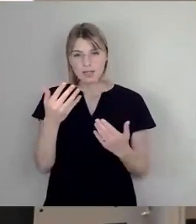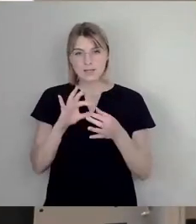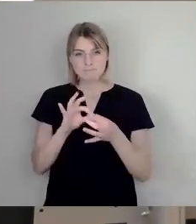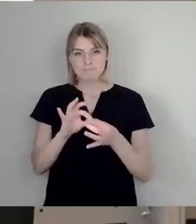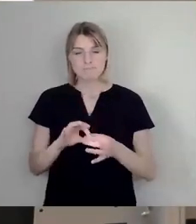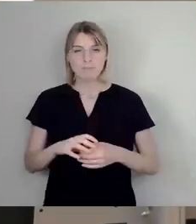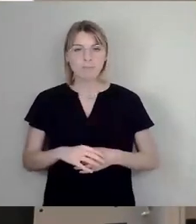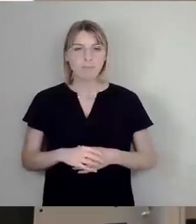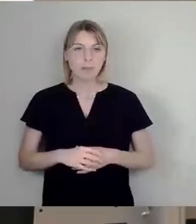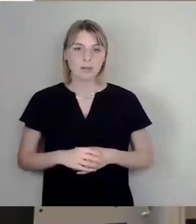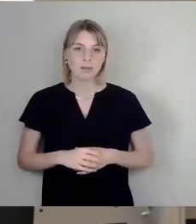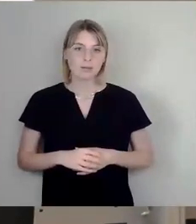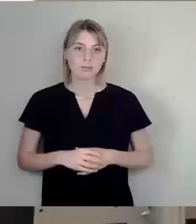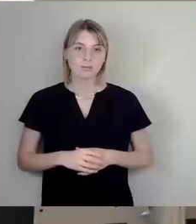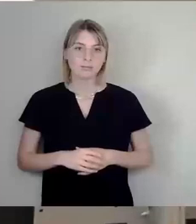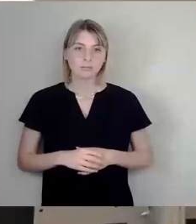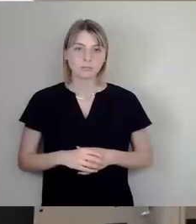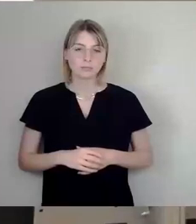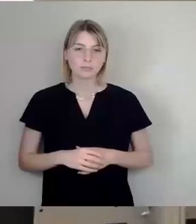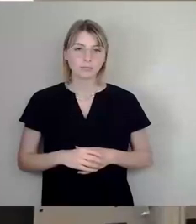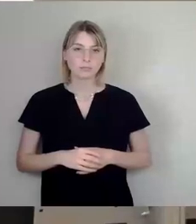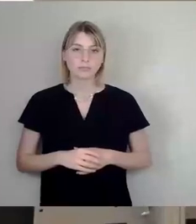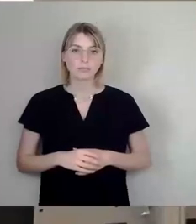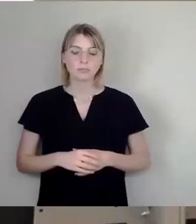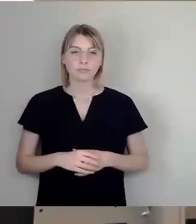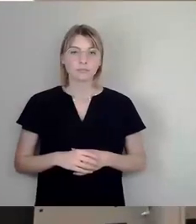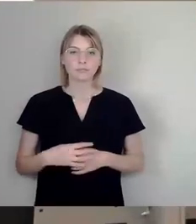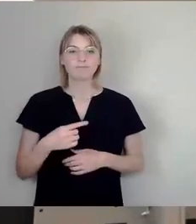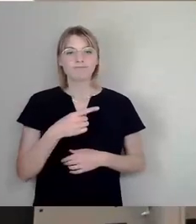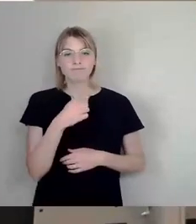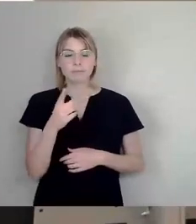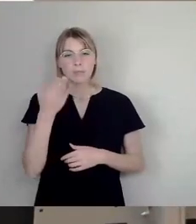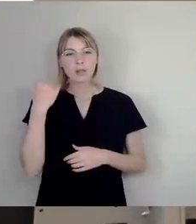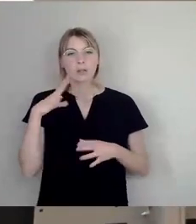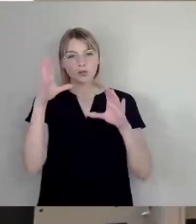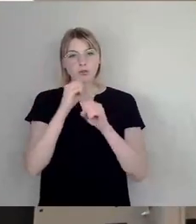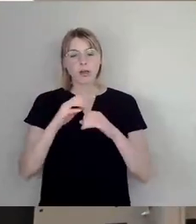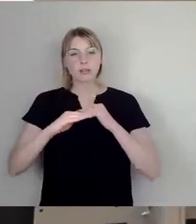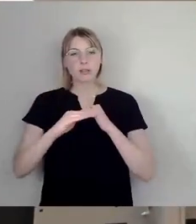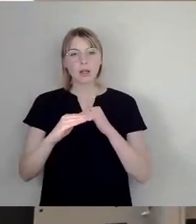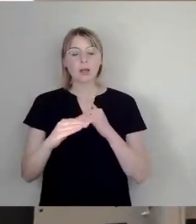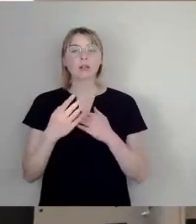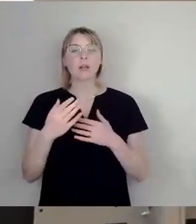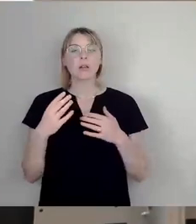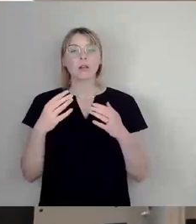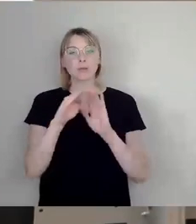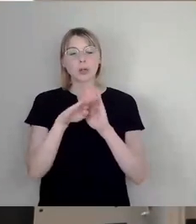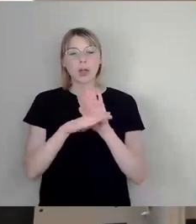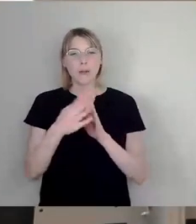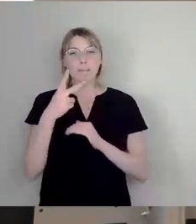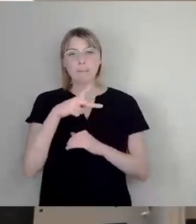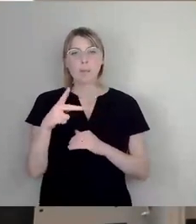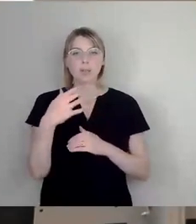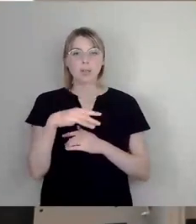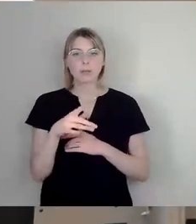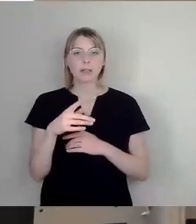Als sie in Pieschen ihr Schwarzdeckenprogramm gemacht haben, da kamen von den Pieschener Grünen eine